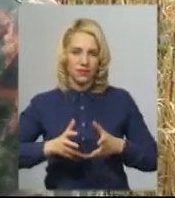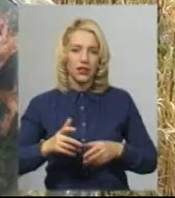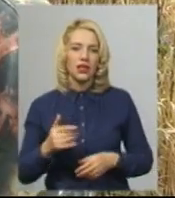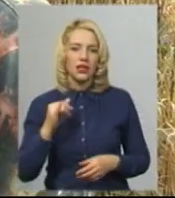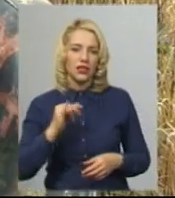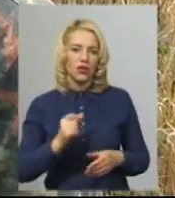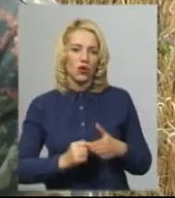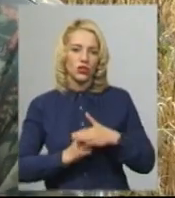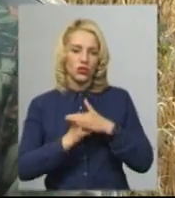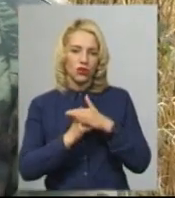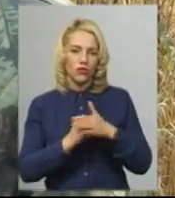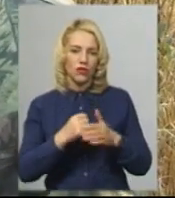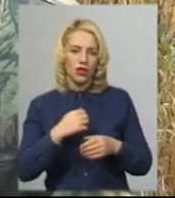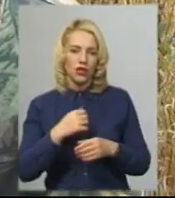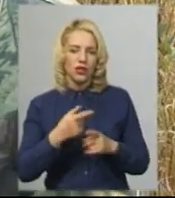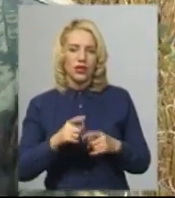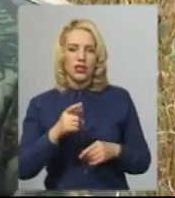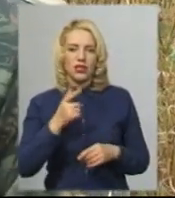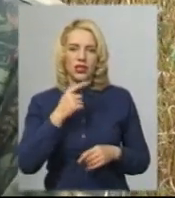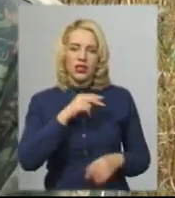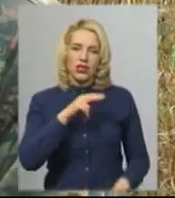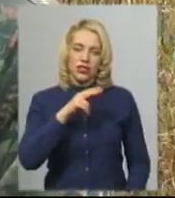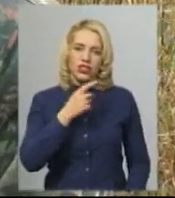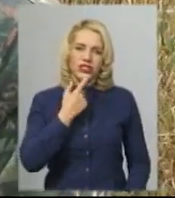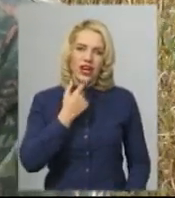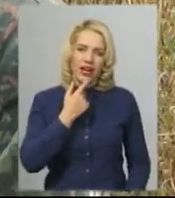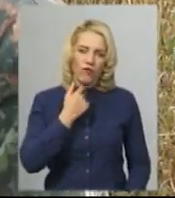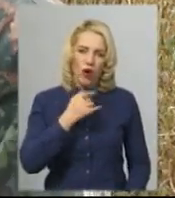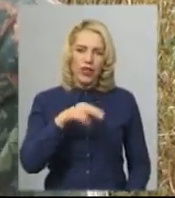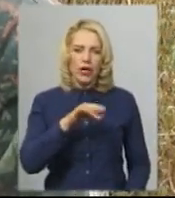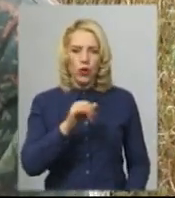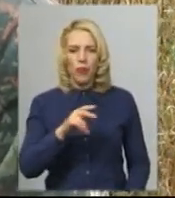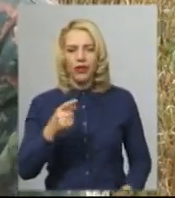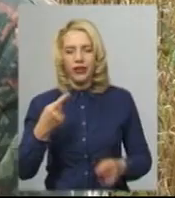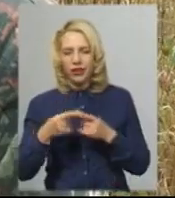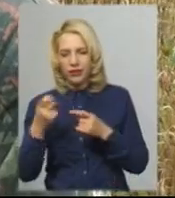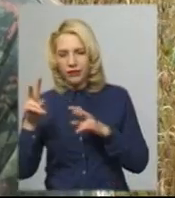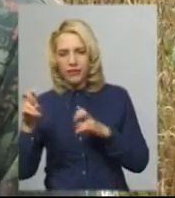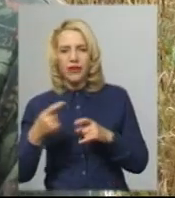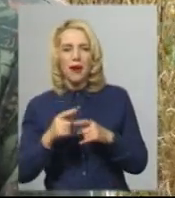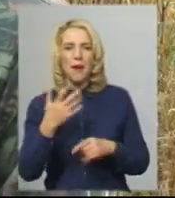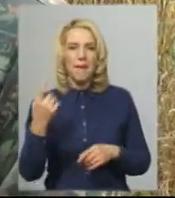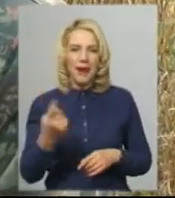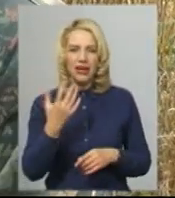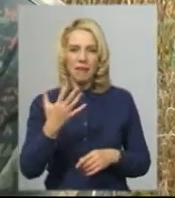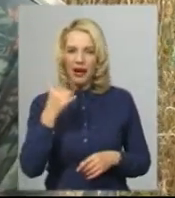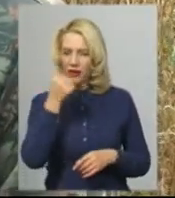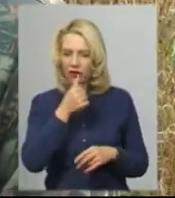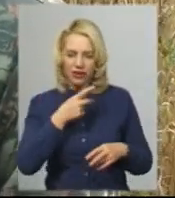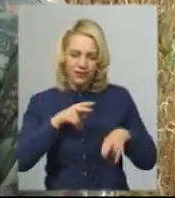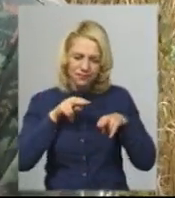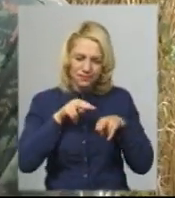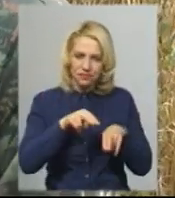В основному висаджуємо і черешетий дуб, і червоний. Хоч так, перші 5 років за ним треба